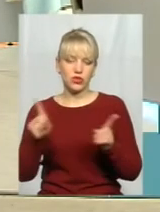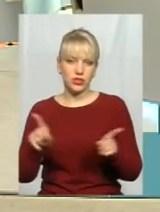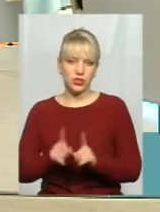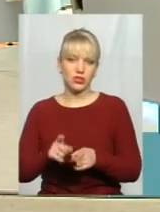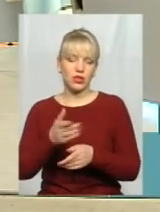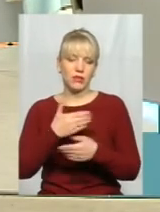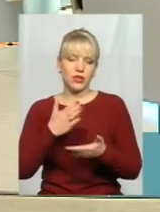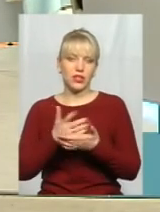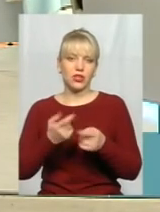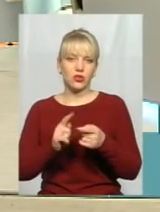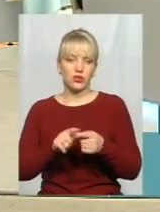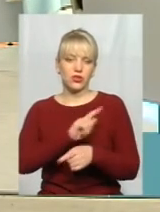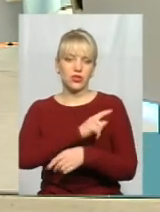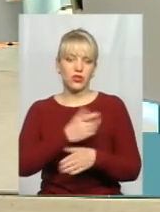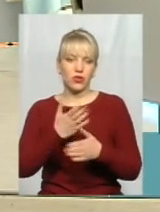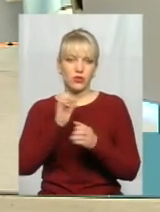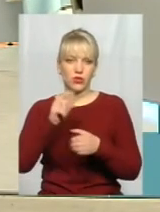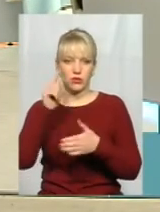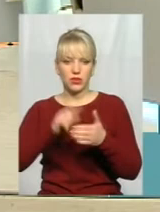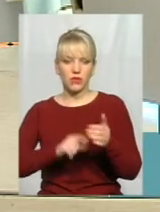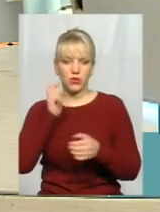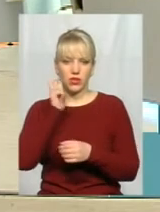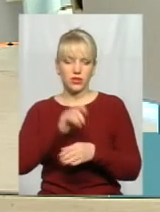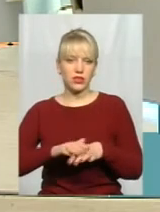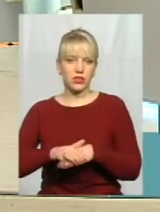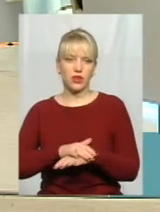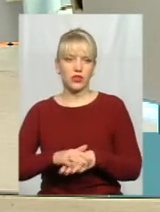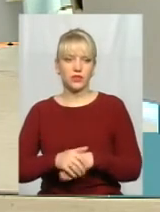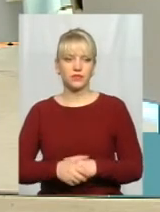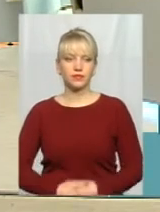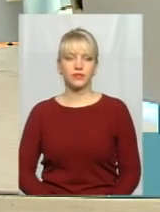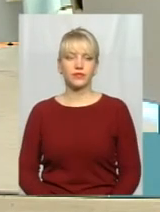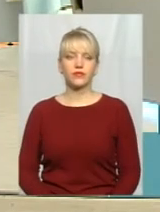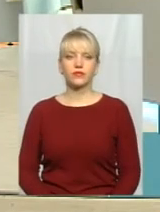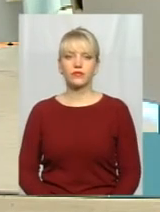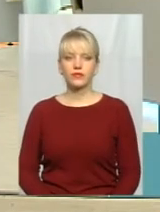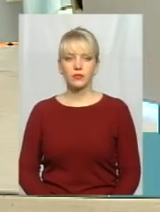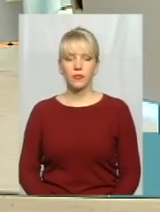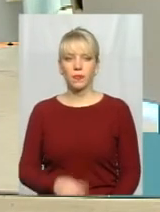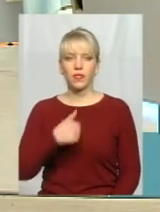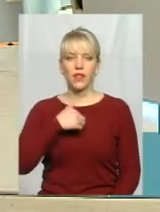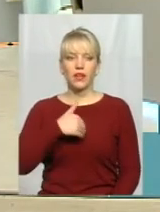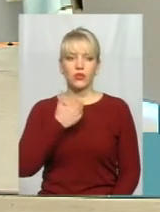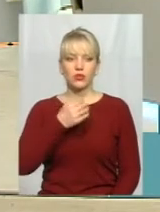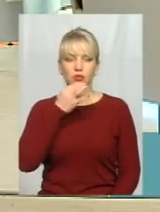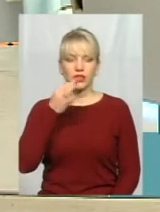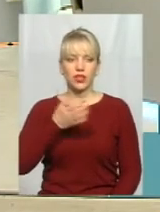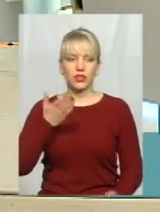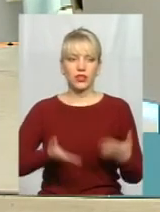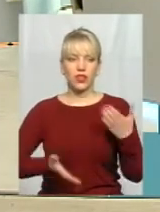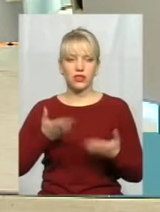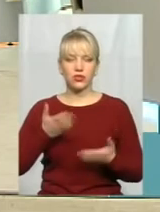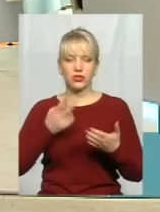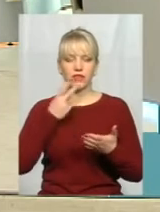силою, на яку може сподіватися український народ. Ні більше, ні менше. Пане Андрій? Ну, я хочу сказати, ви знаєте, якщо